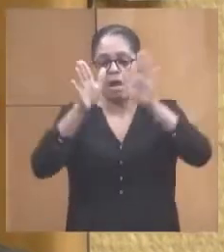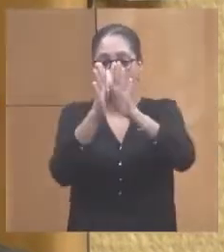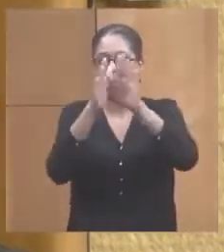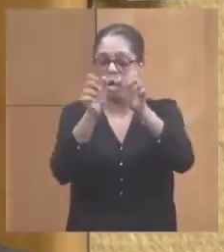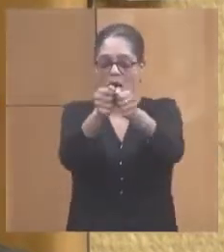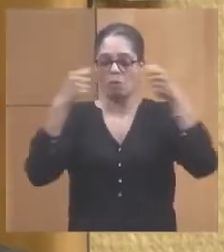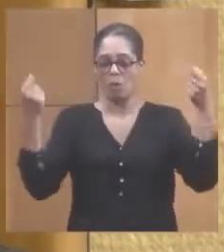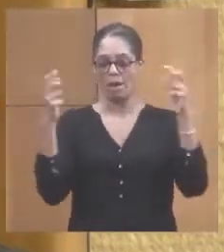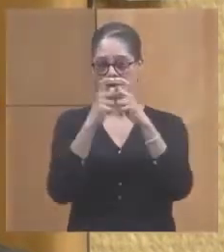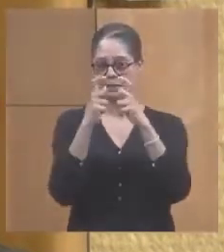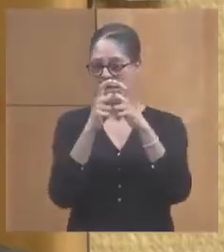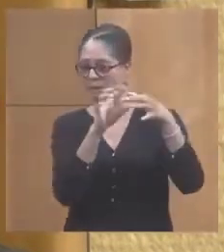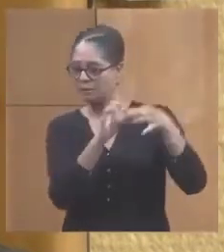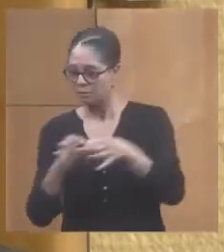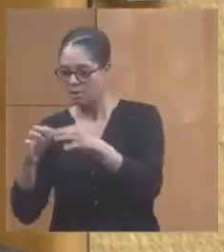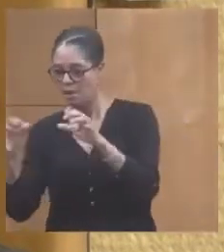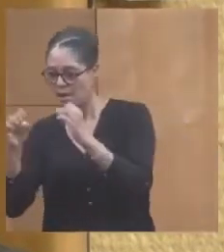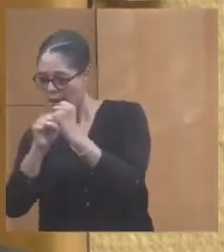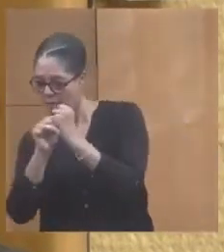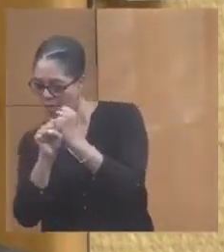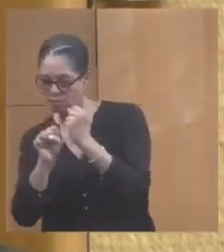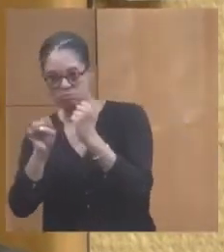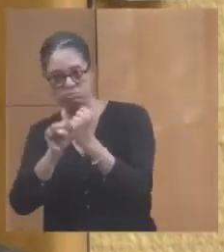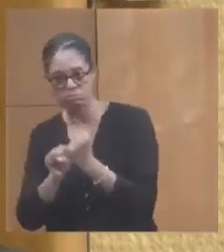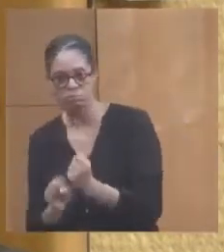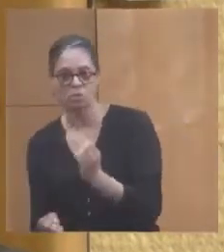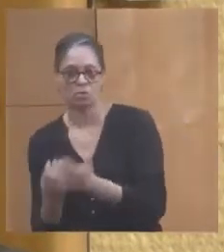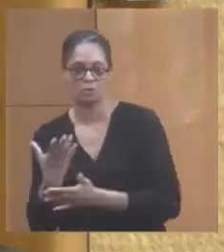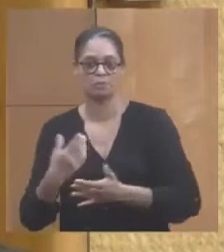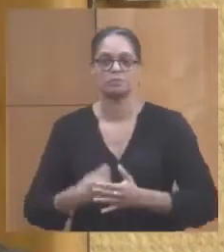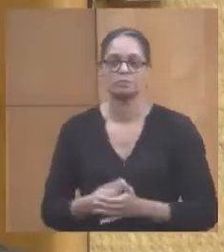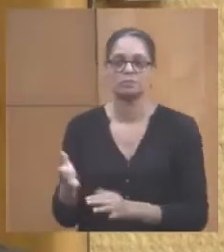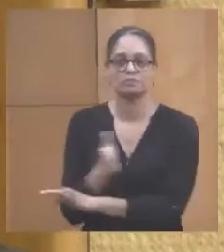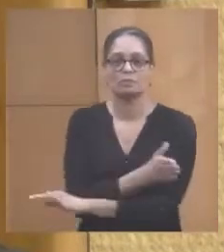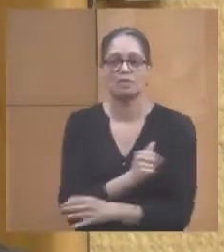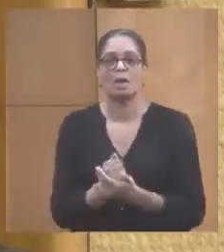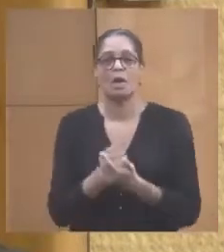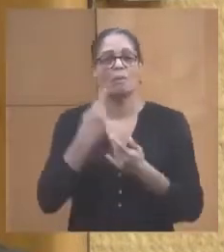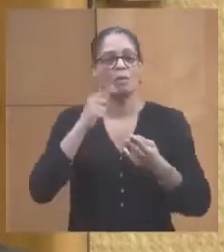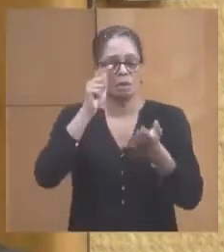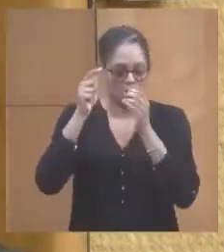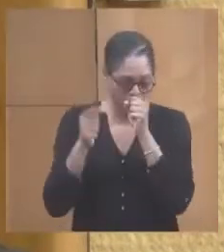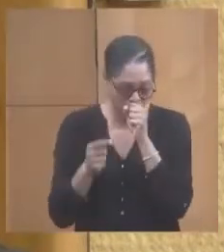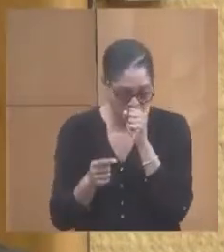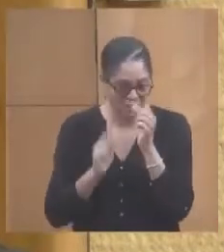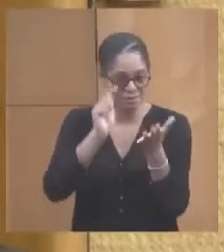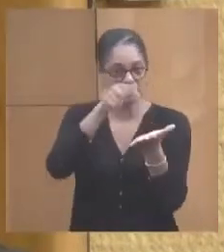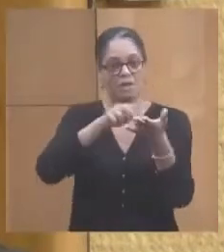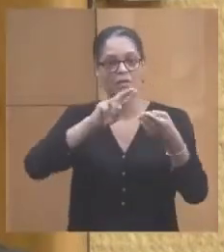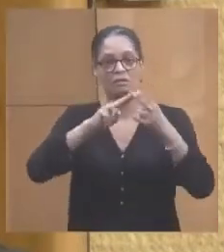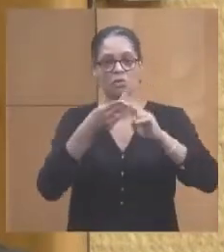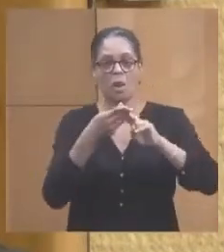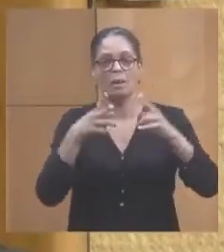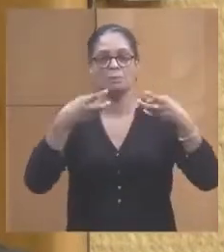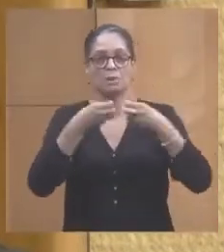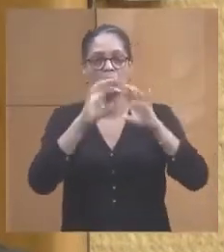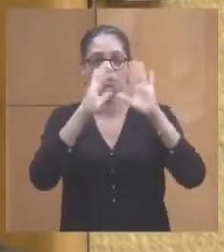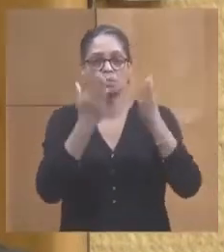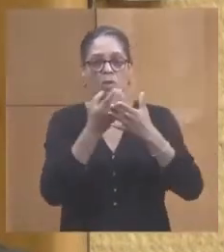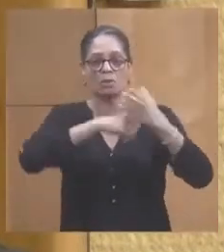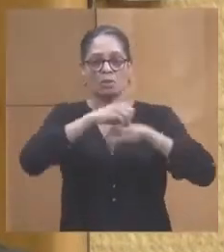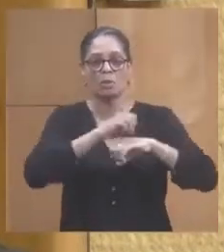câblages associés. Pour ce qui concerne le François, le coût de l'opération a été évalué à